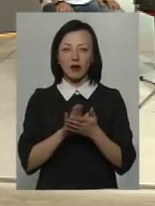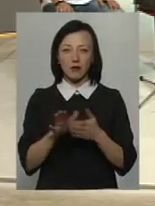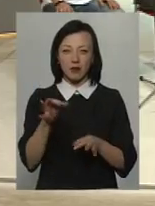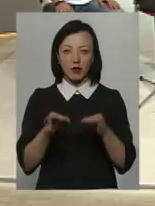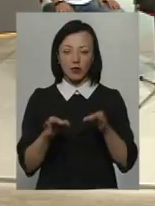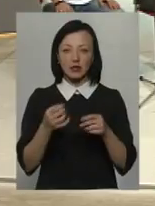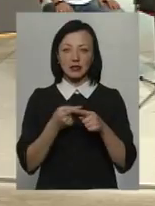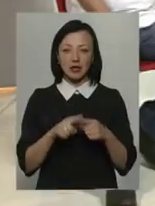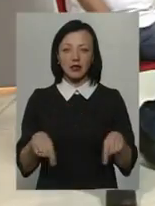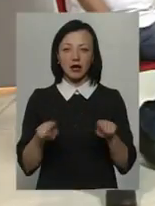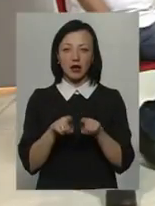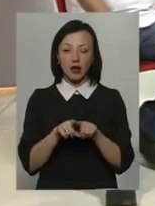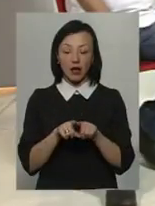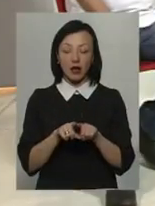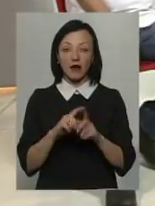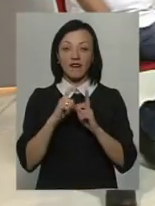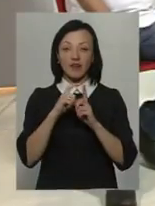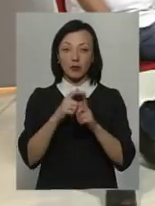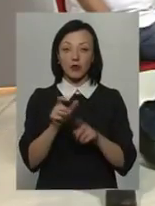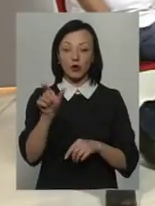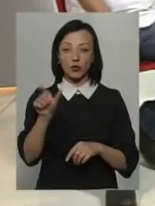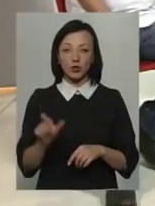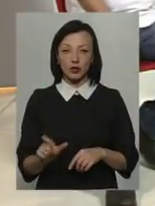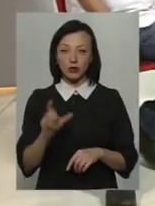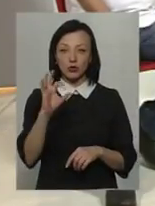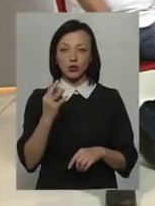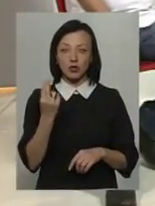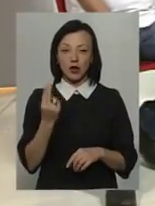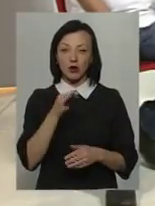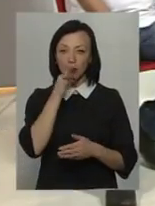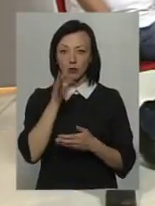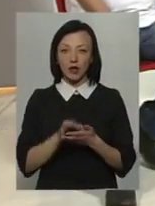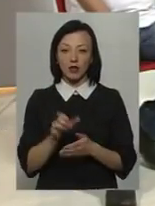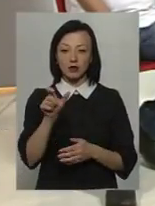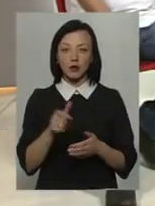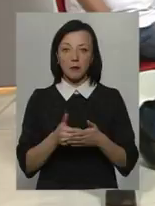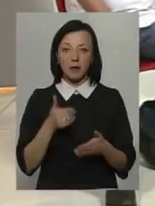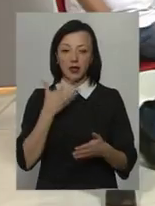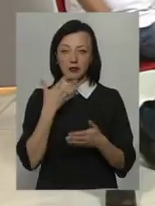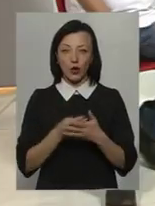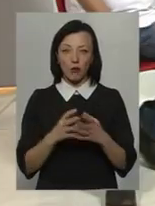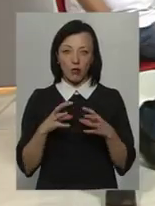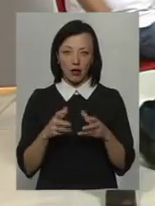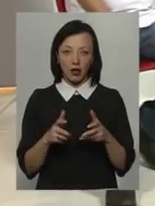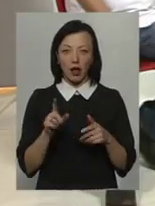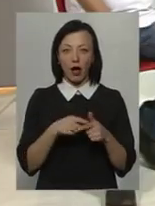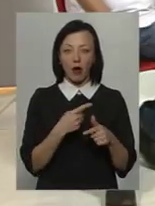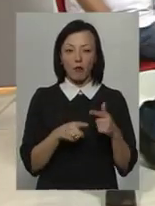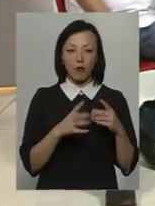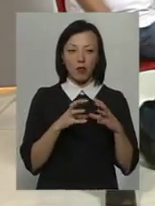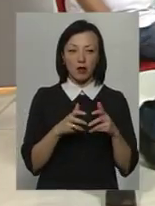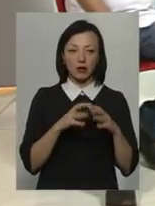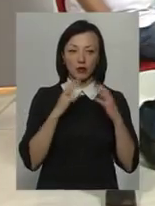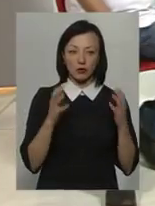відповідь людини, як соціально відповідальної істоти перед своєю планетою. Або планету ми